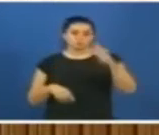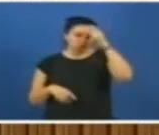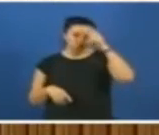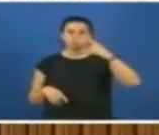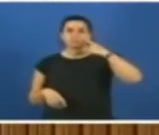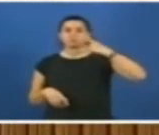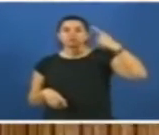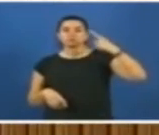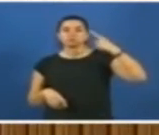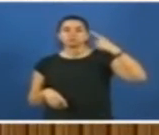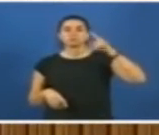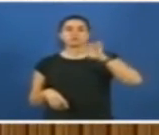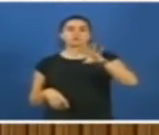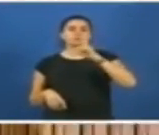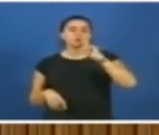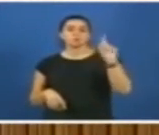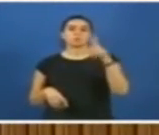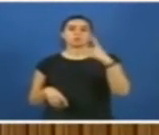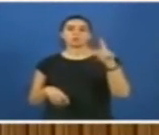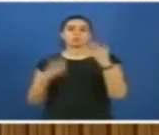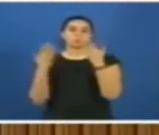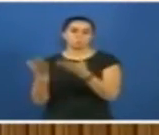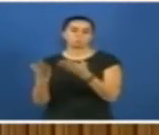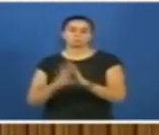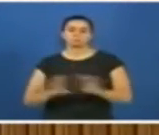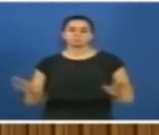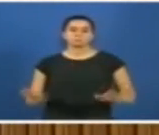Cumhuriyeti'ni on dört yıldır yönetenlerdir. Nokta.